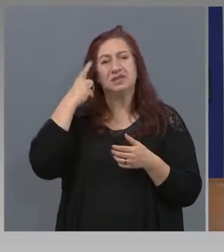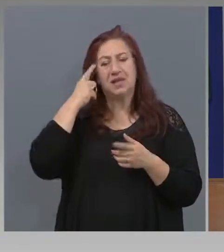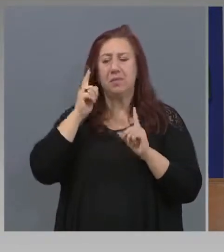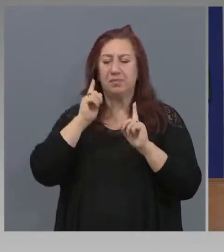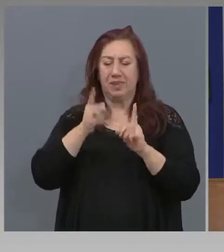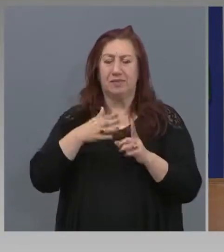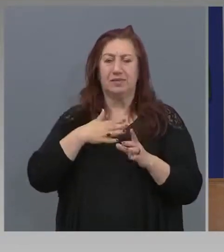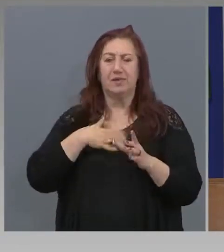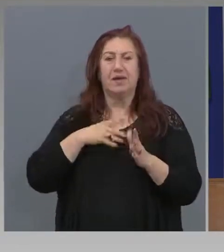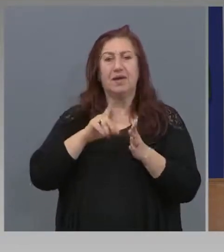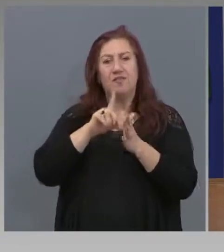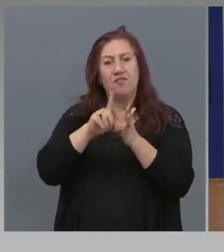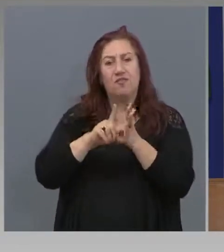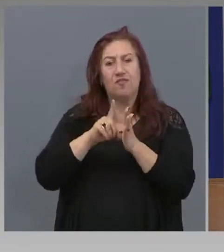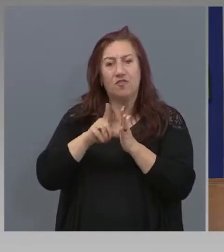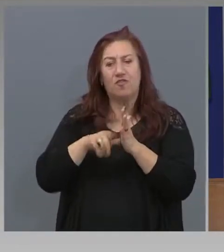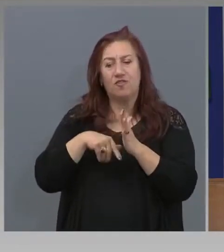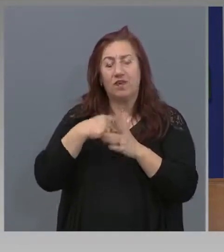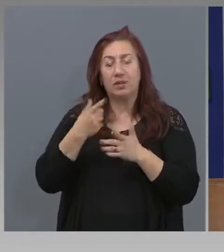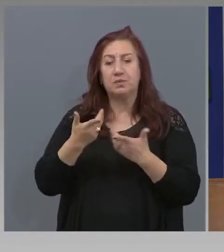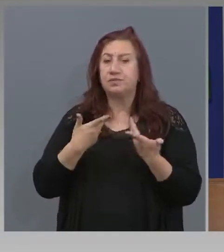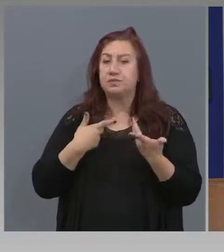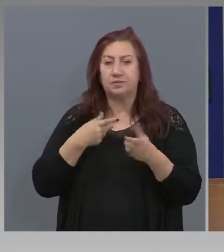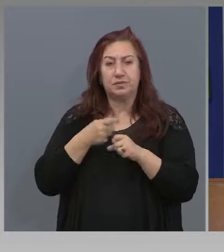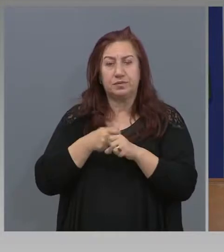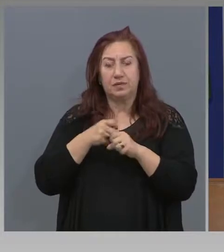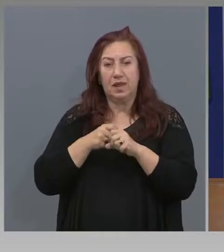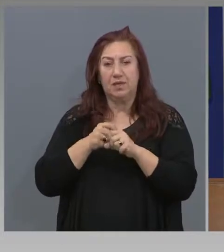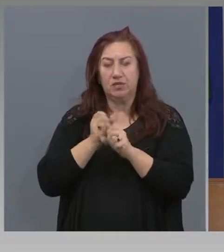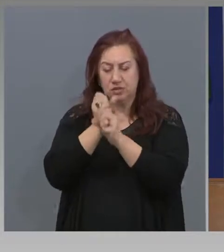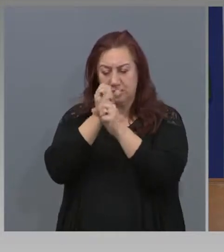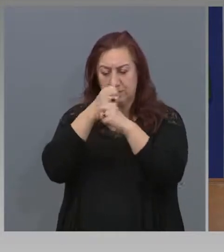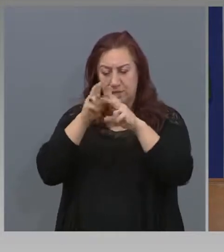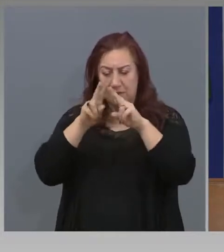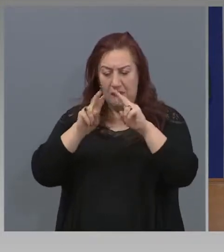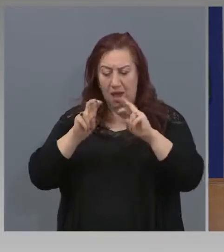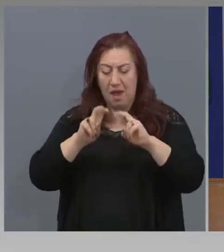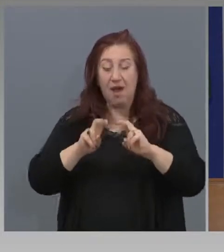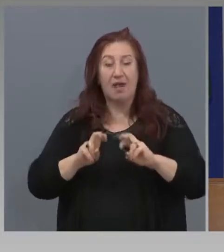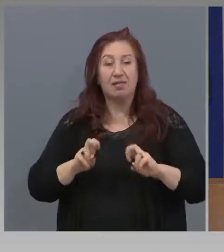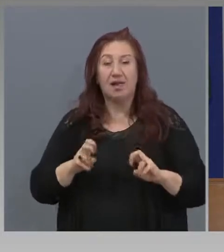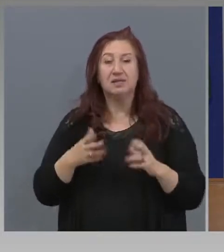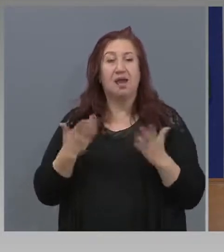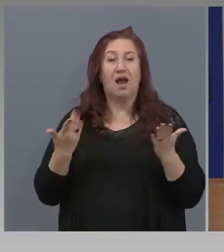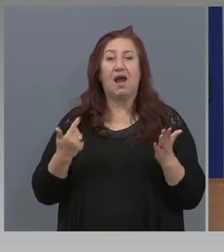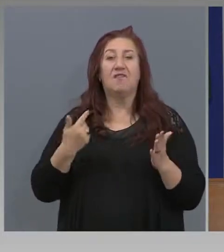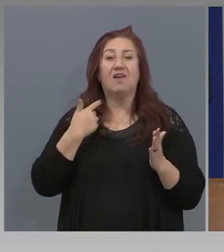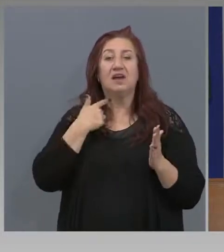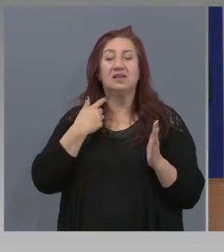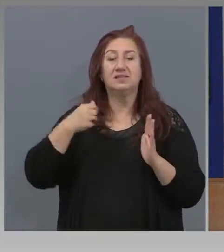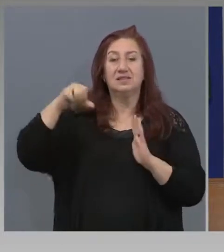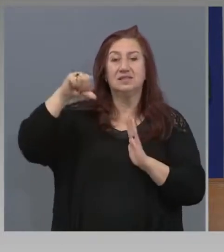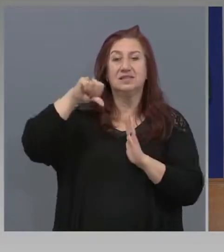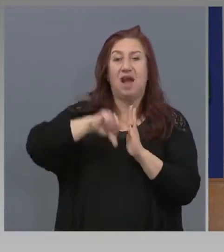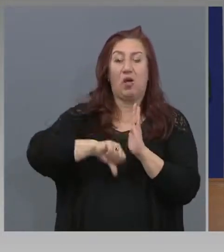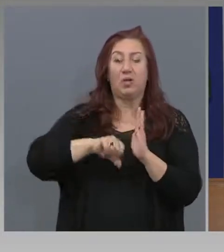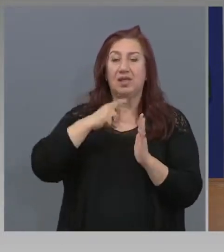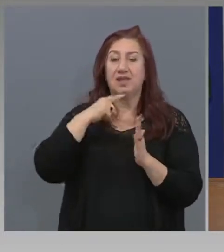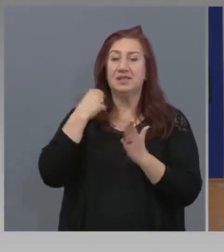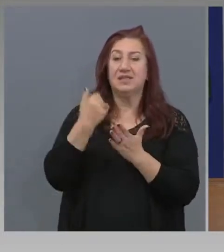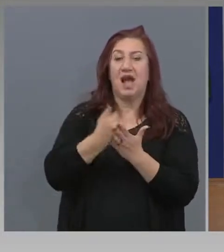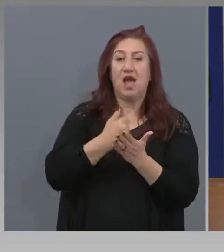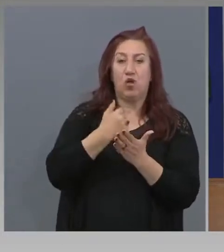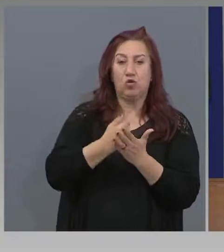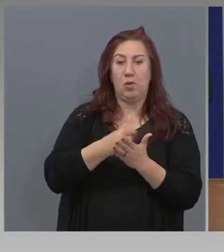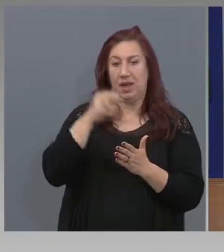анализира. Кога ще имате анализ какъв е загубата за економика? На България този период, който